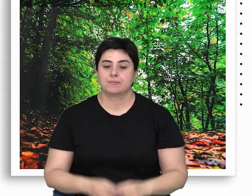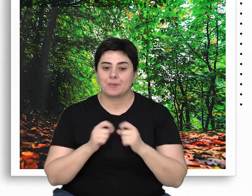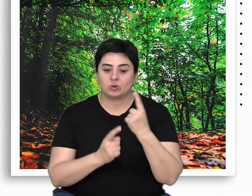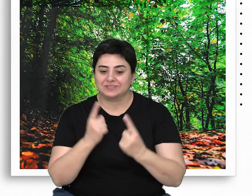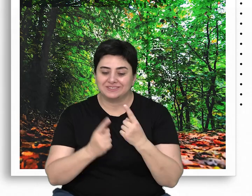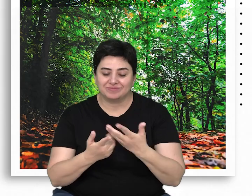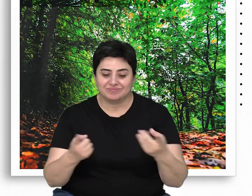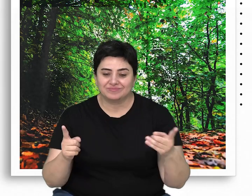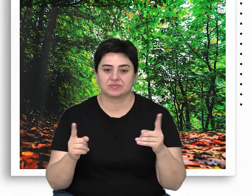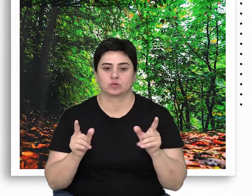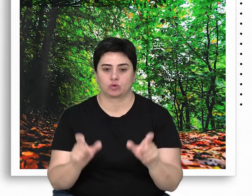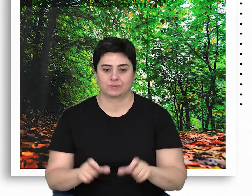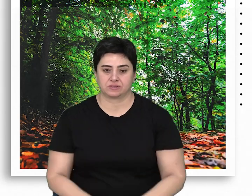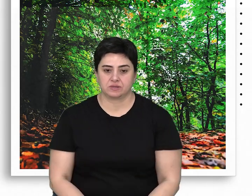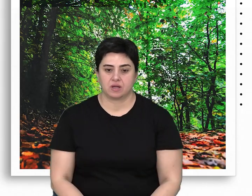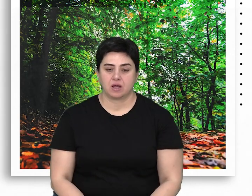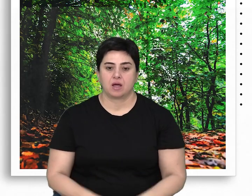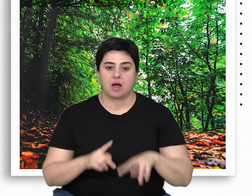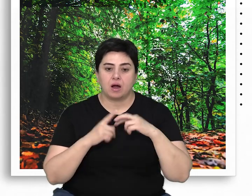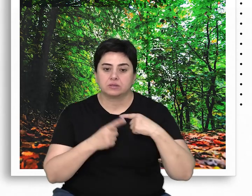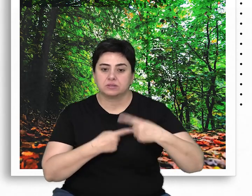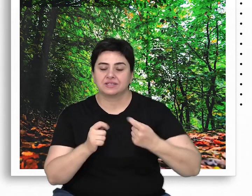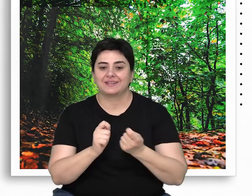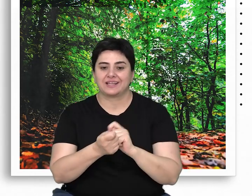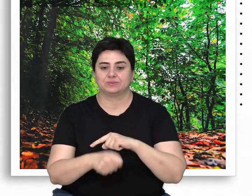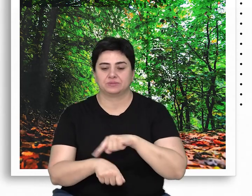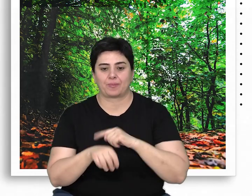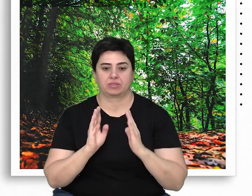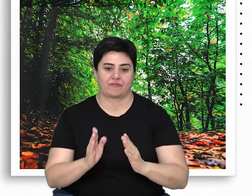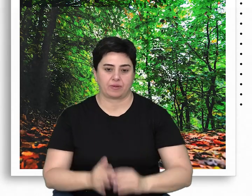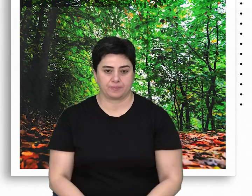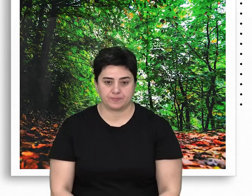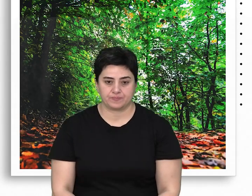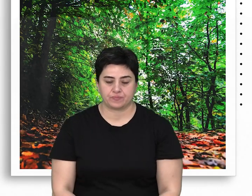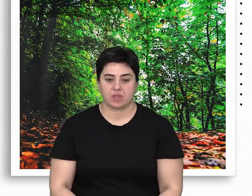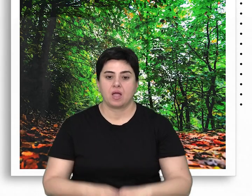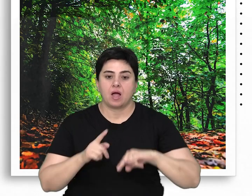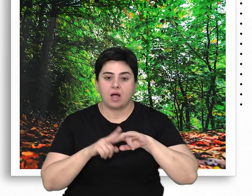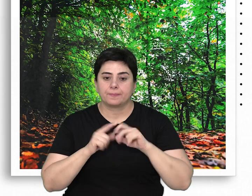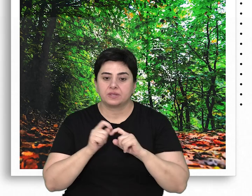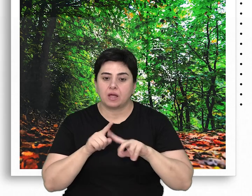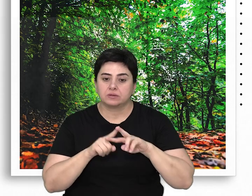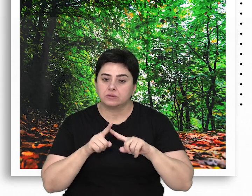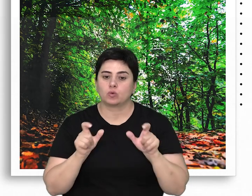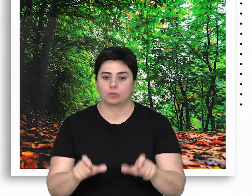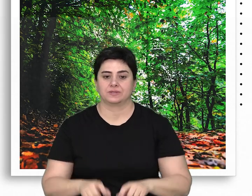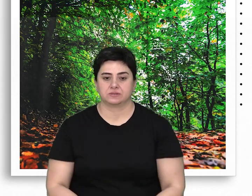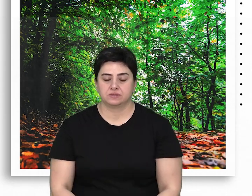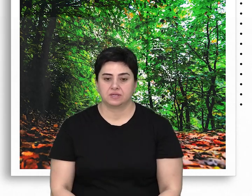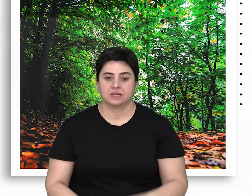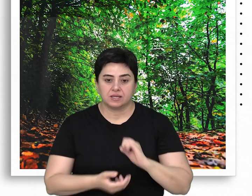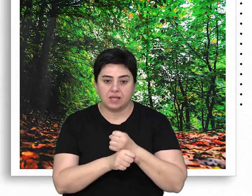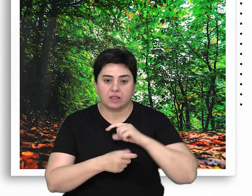biyolojik çeşitliliğin korunması, ardıl değişim süreçlerinin devamlılığı, habitatların korunması,